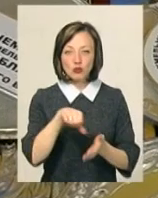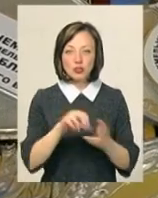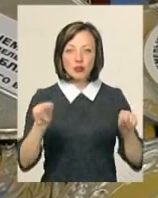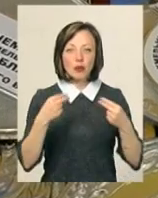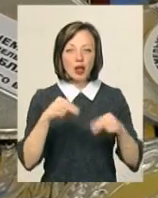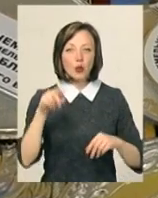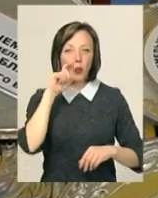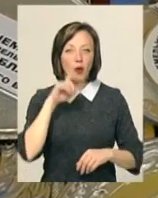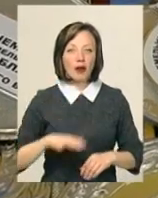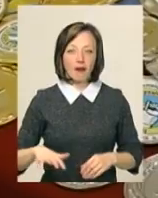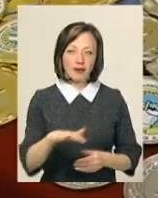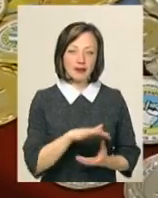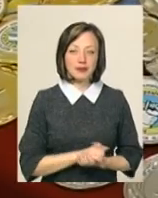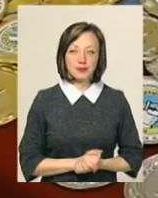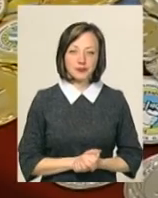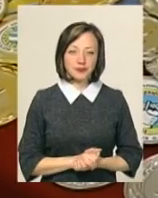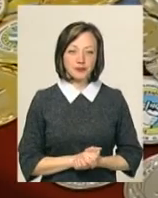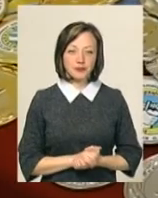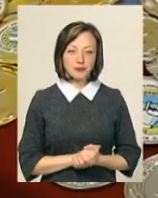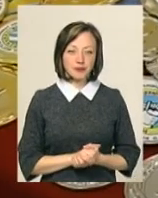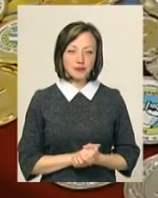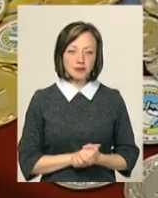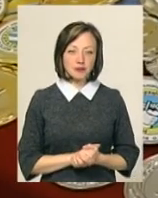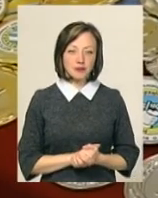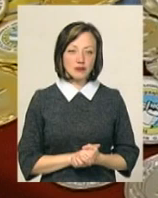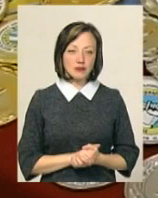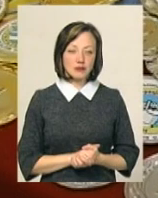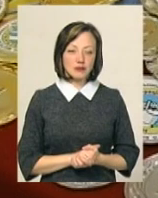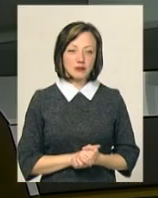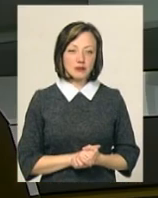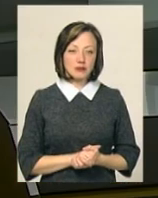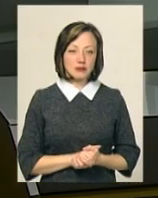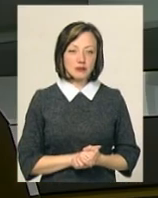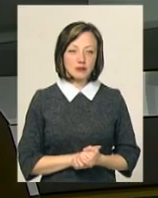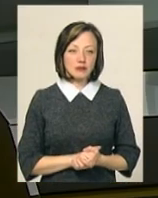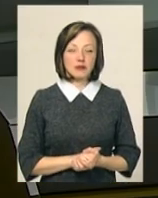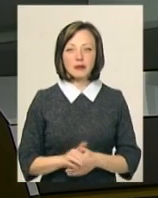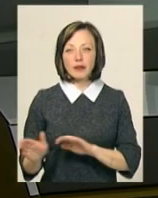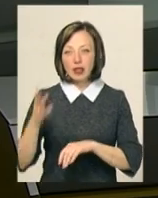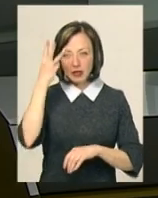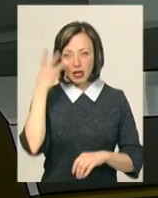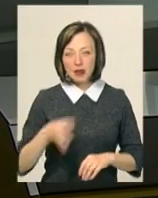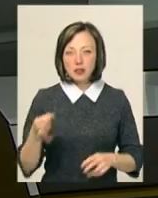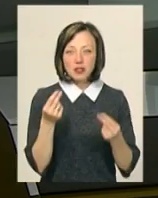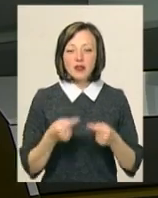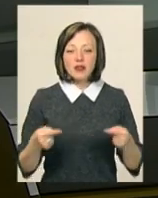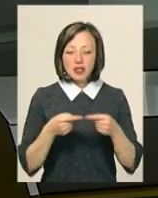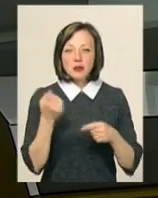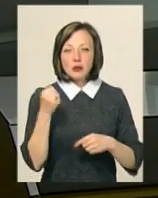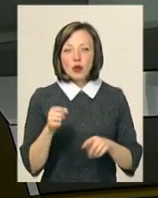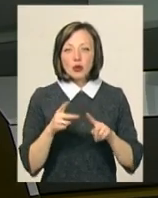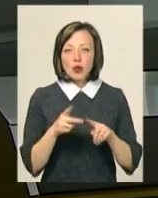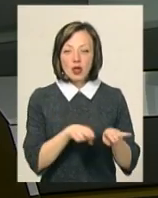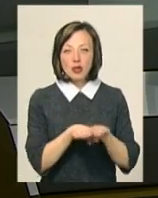в чемпіонаті України. Світлана Поробок, Віктор Кривий, Новини, Поділяцентр. На Хмельниччині визначили переможців другого